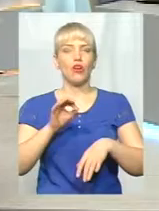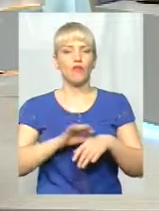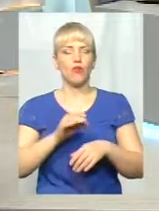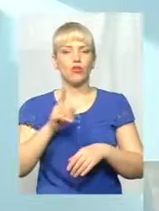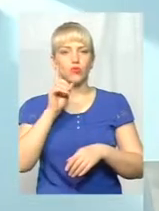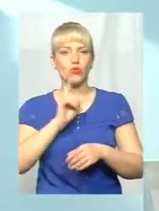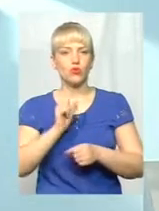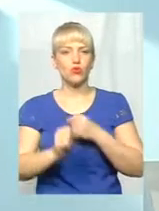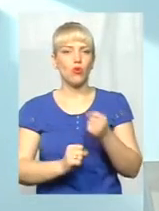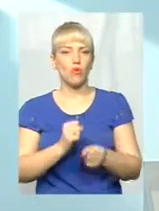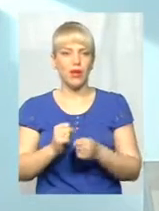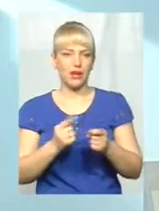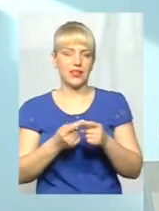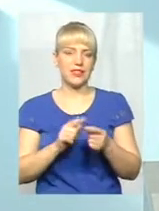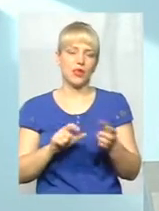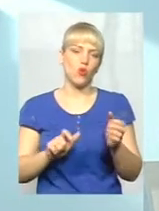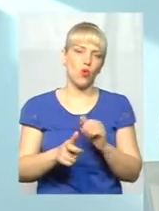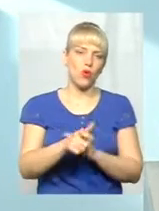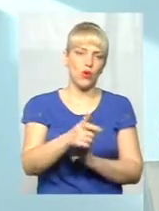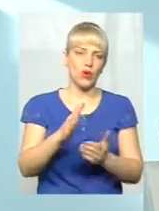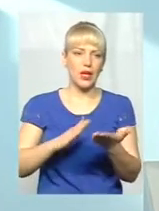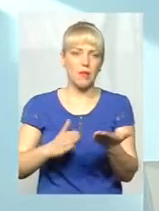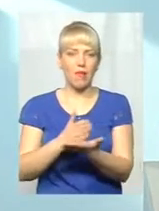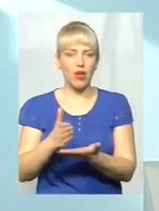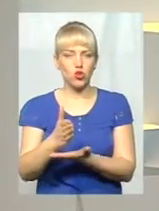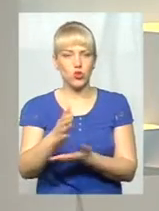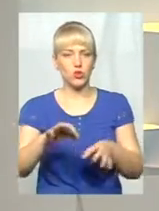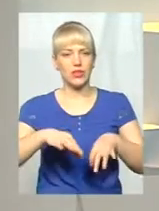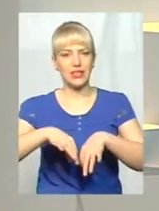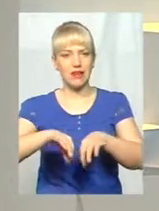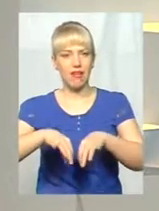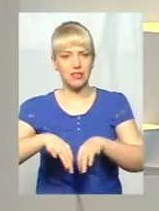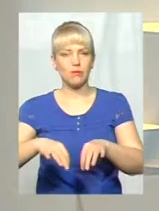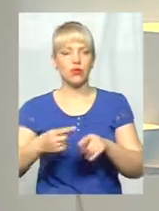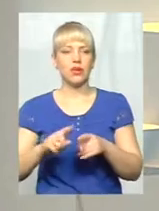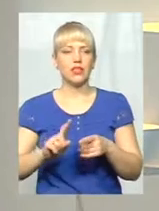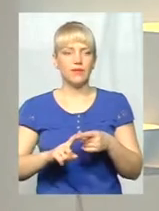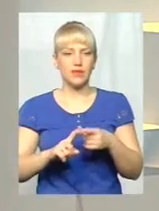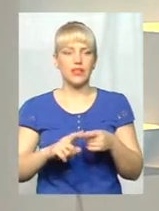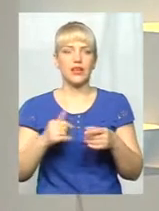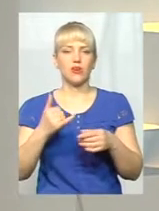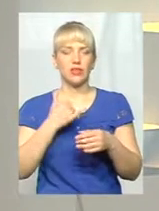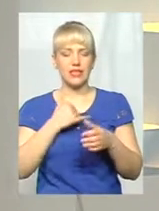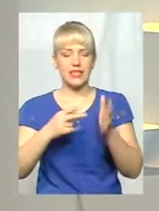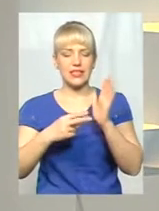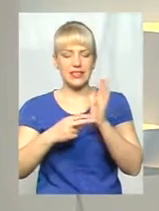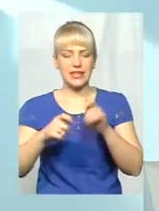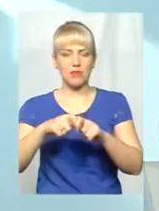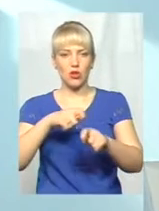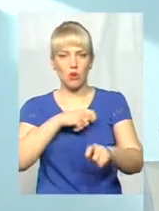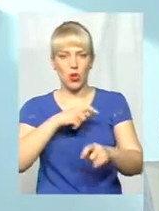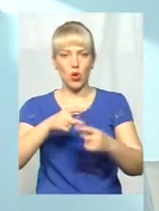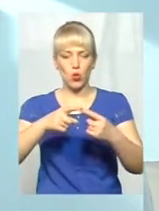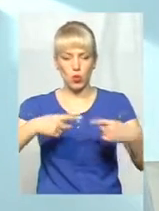дороги, цей маршрут, транспорт у повинені бути. у нас в області ця самеколометрова доступність забезпечена?